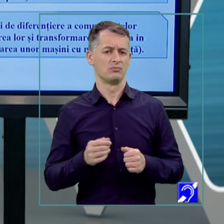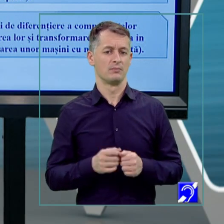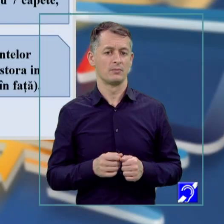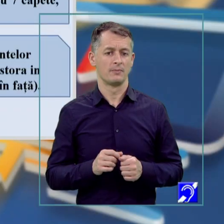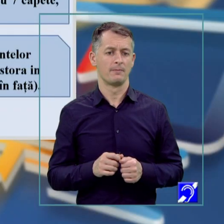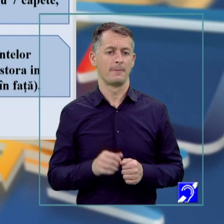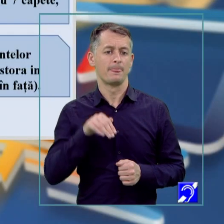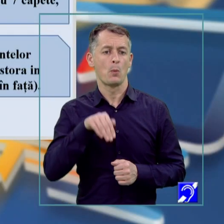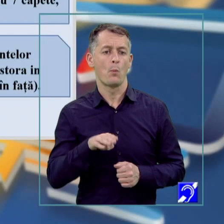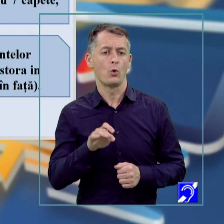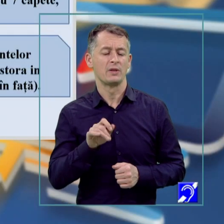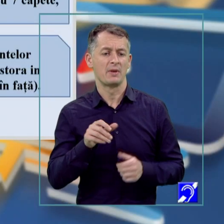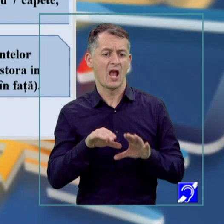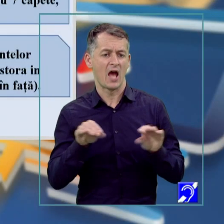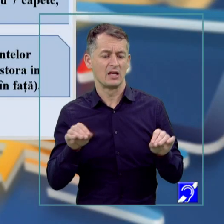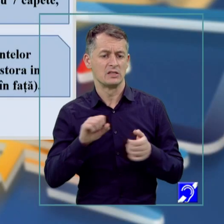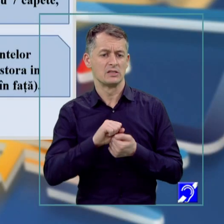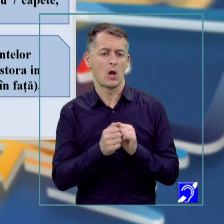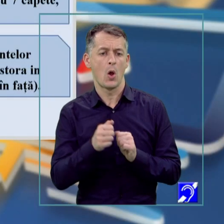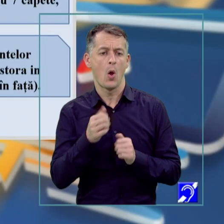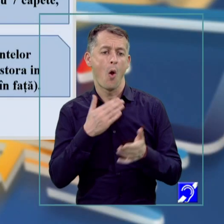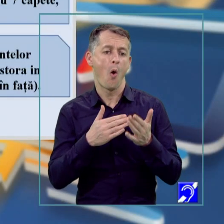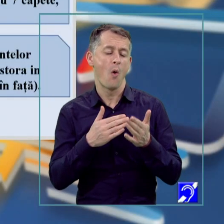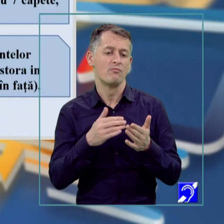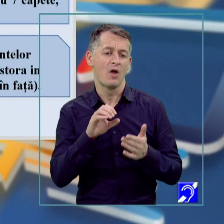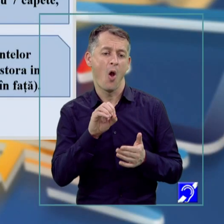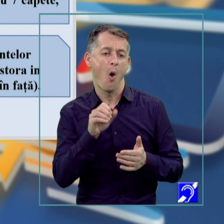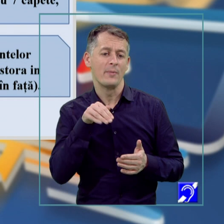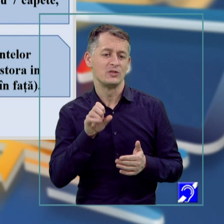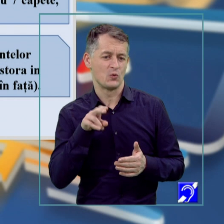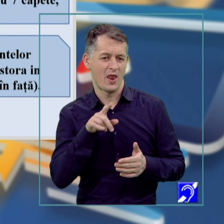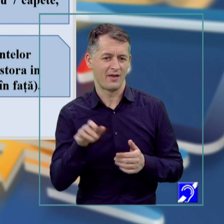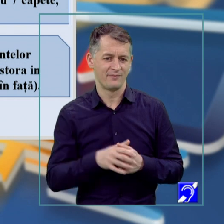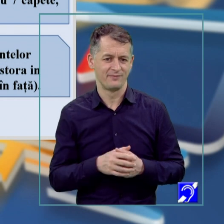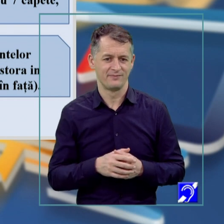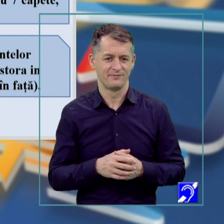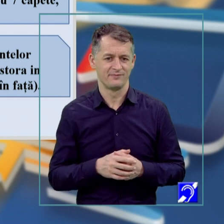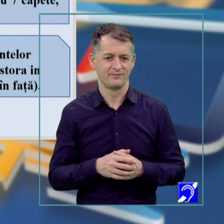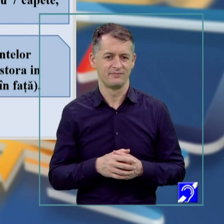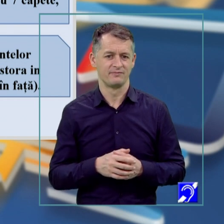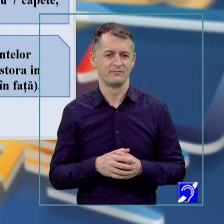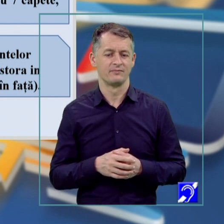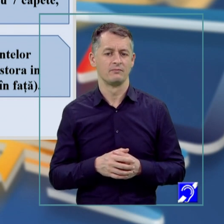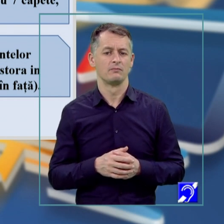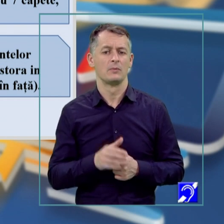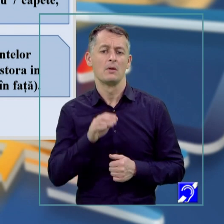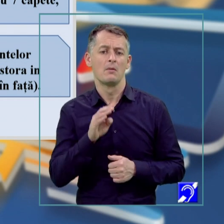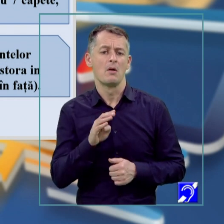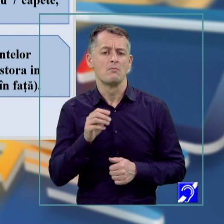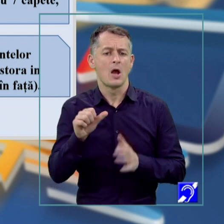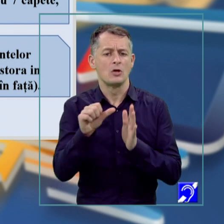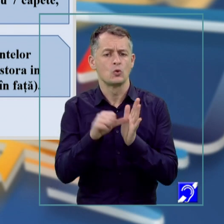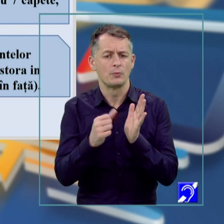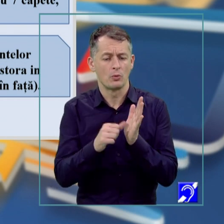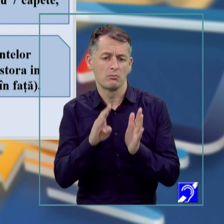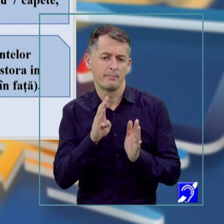omisiunea se refere la modificarea numărului elemente, păstrându-se totuși identitatea lor. Brâncuș a creat coloana infinitului folosind